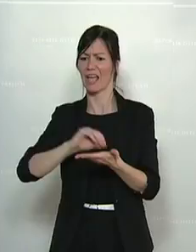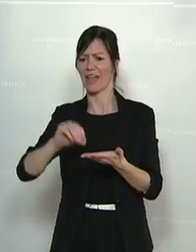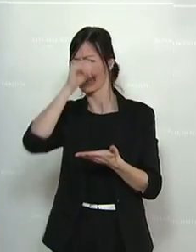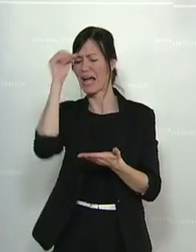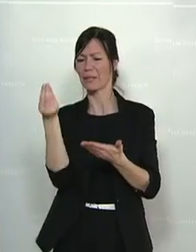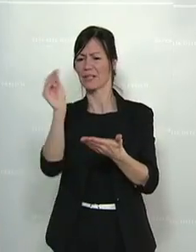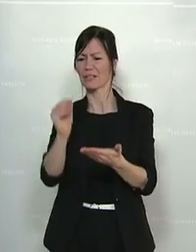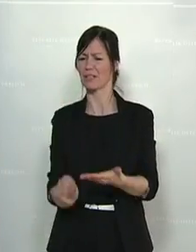ist. Dankeschön.